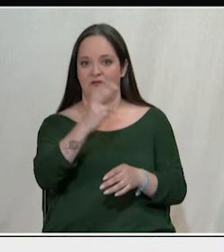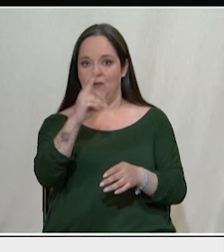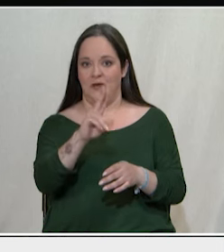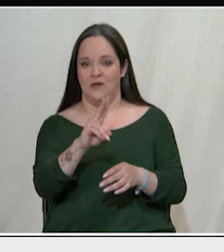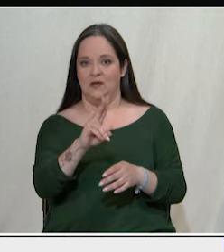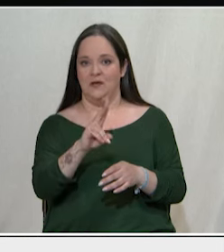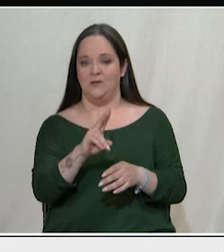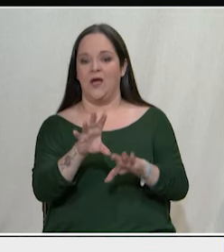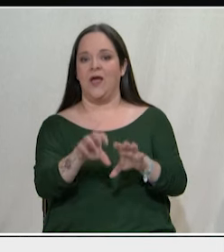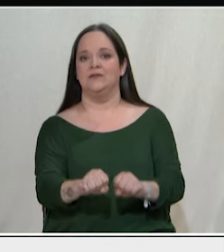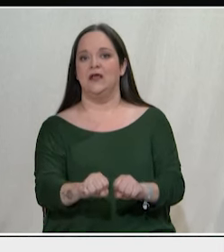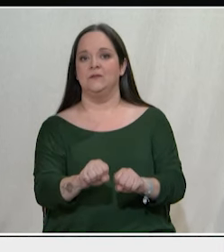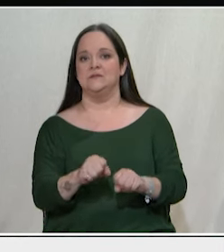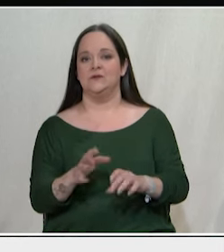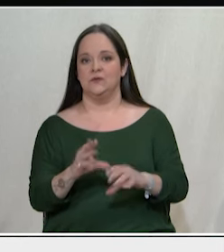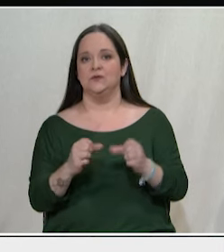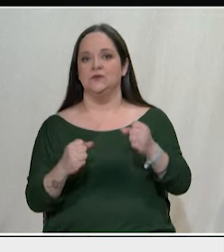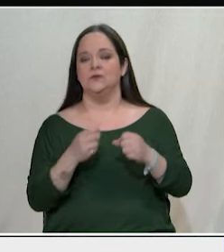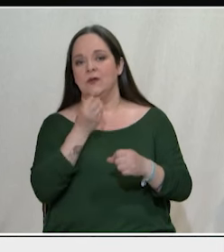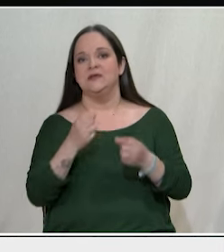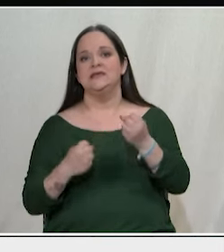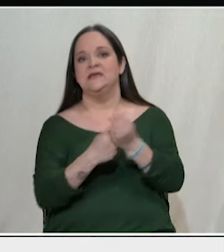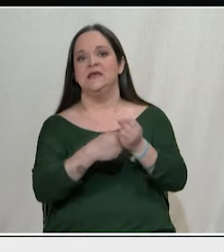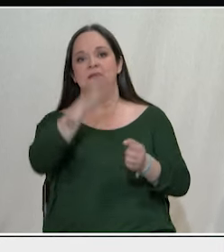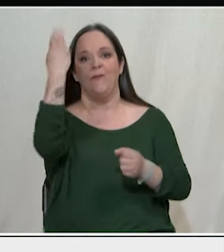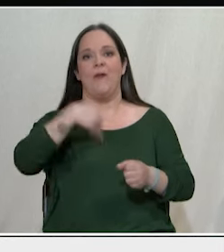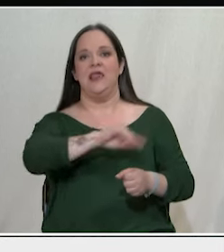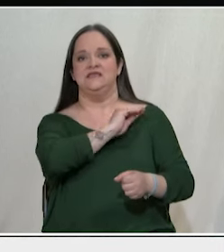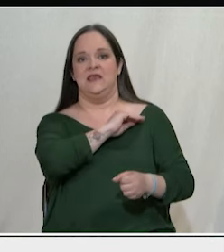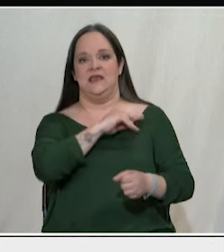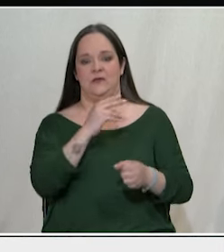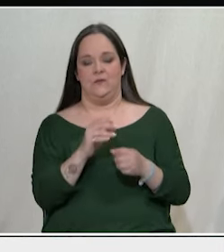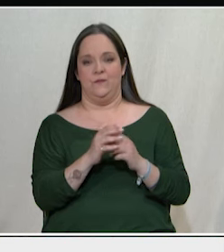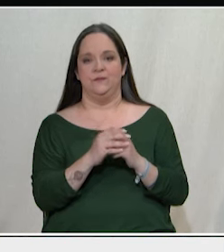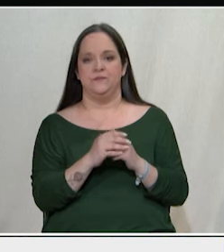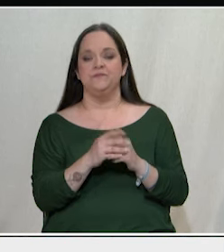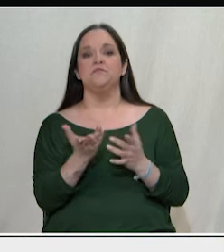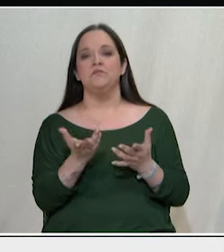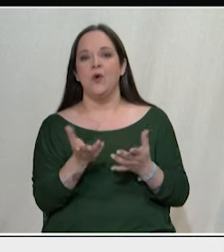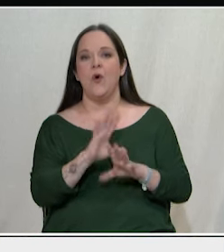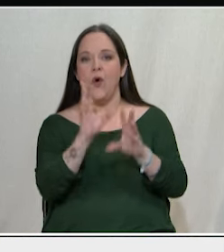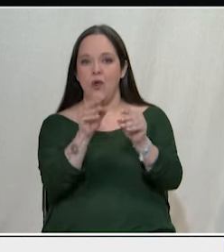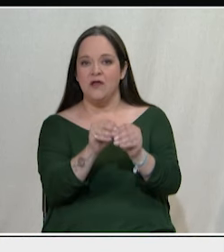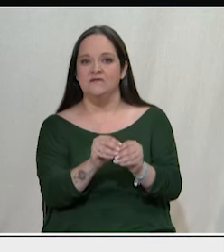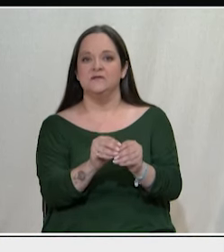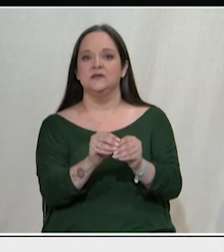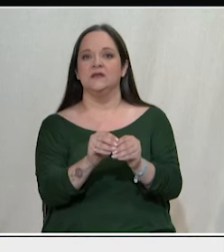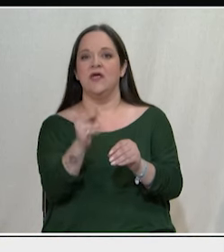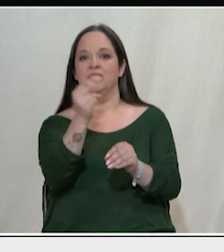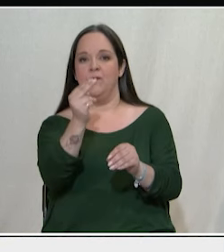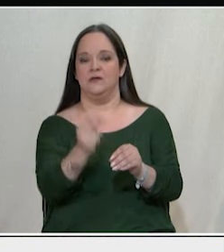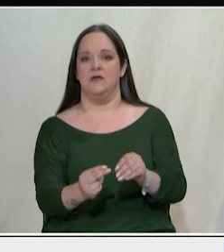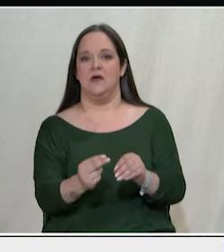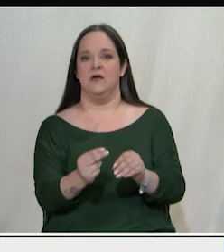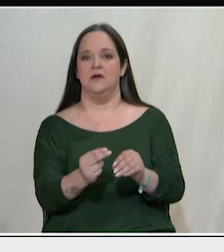σε αλληλεγγύη στο λαό της Παλαιστίνης Μπαίνουν δηλαδή όλα αυτά τα θέματα